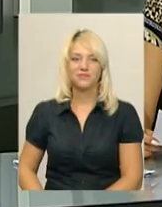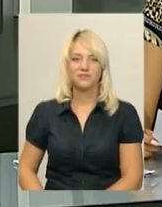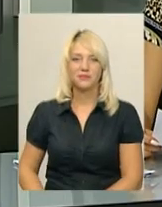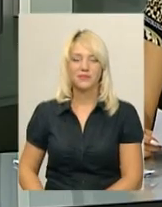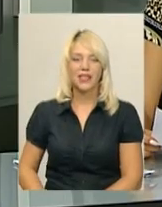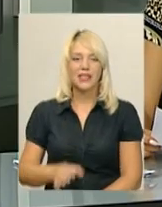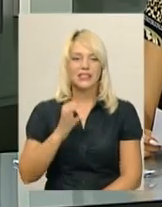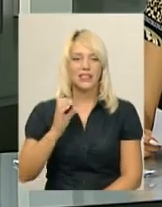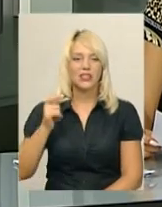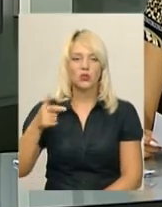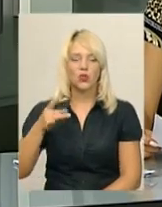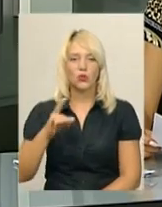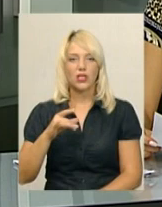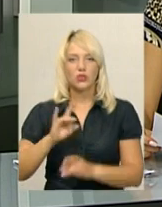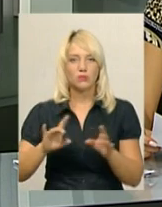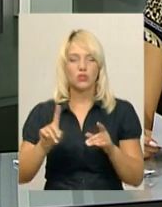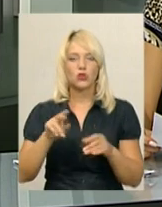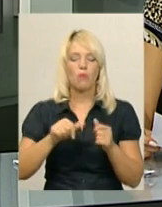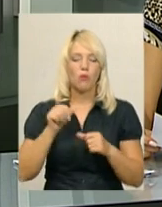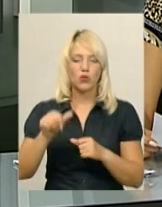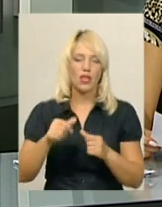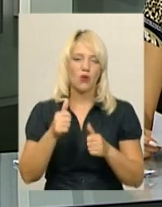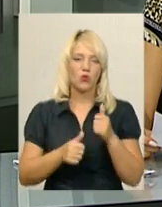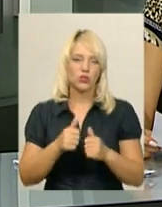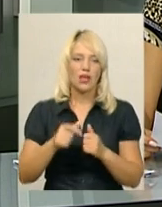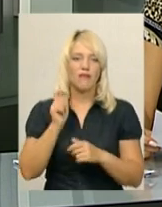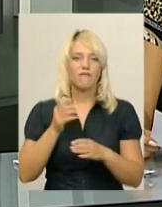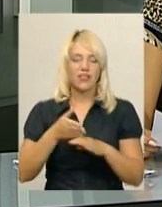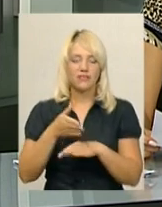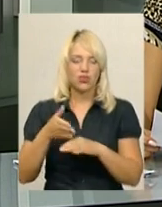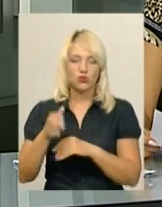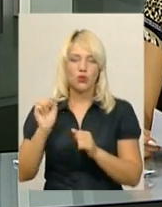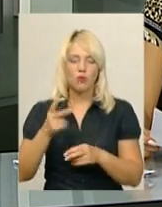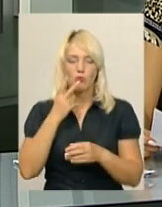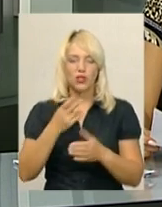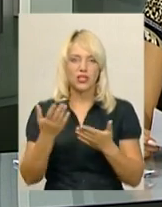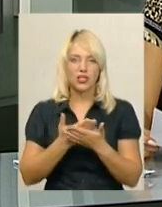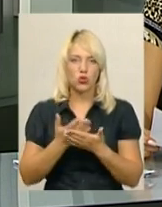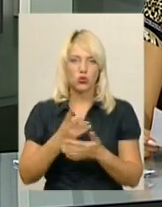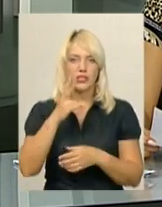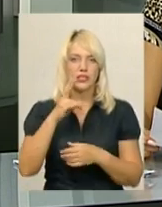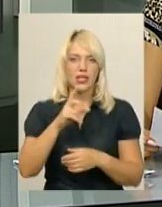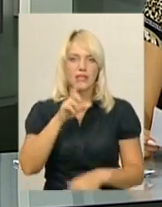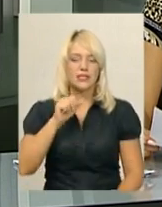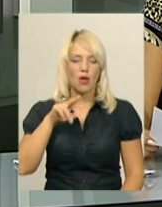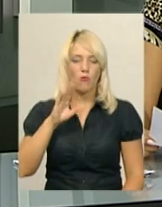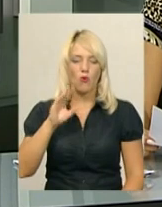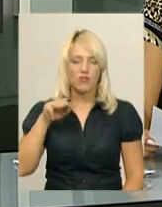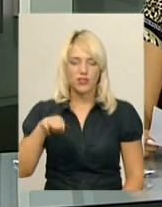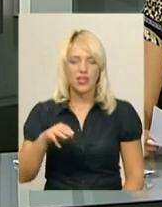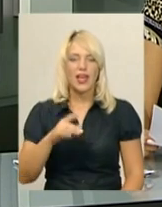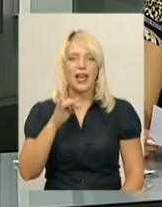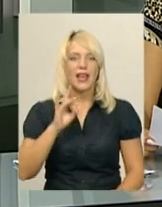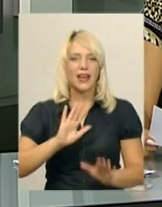Сергій Худий розповідає, що поза конкурсом відвідувачі зможуть переглянути короткометражний фільм «Заповід» режисера Вадима